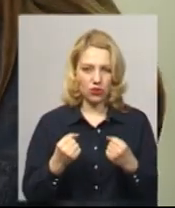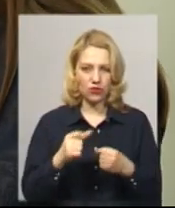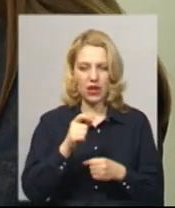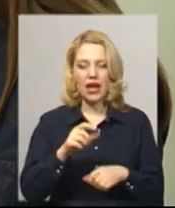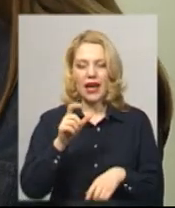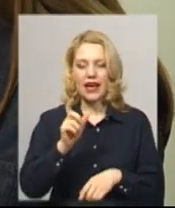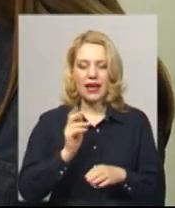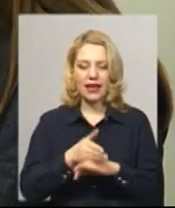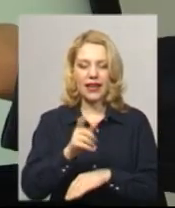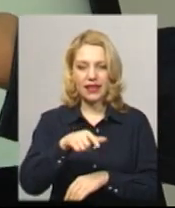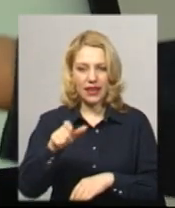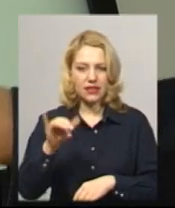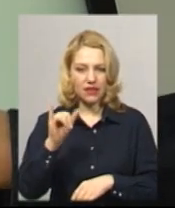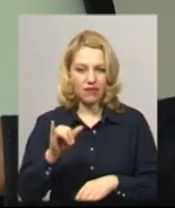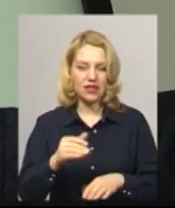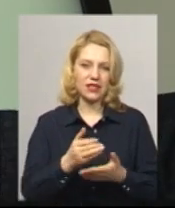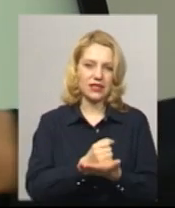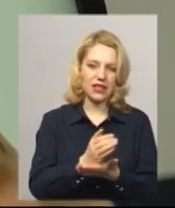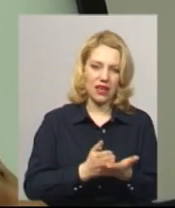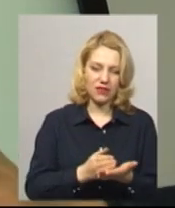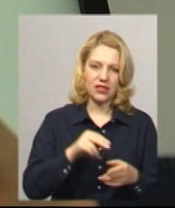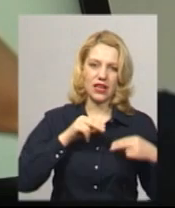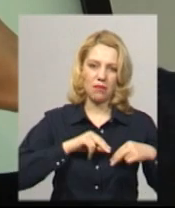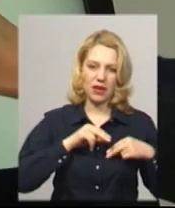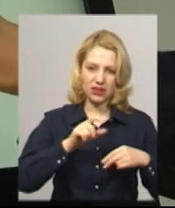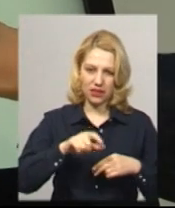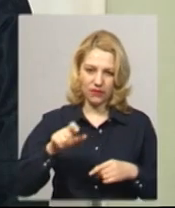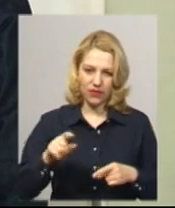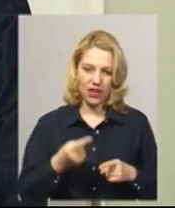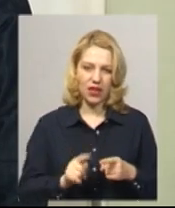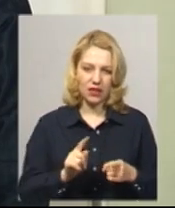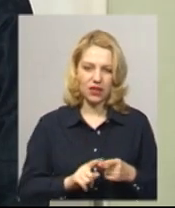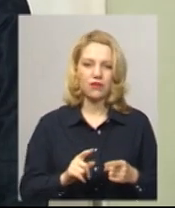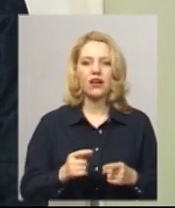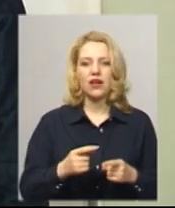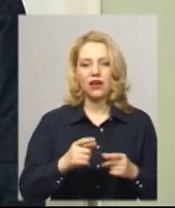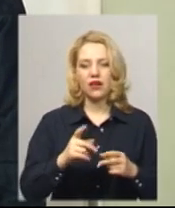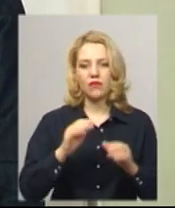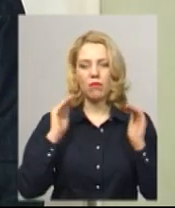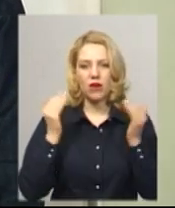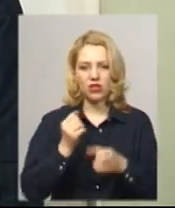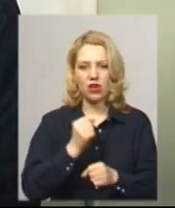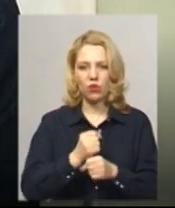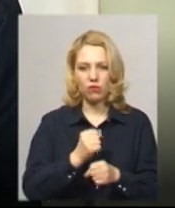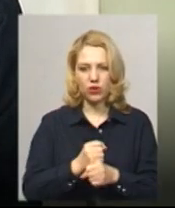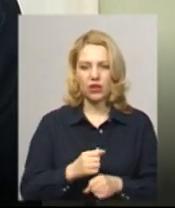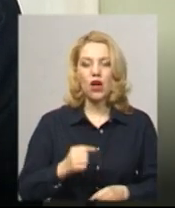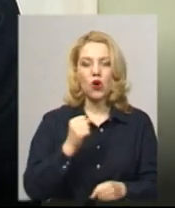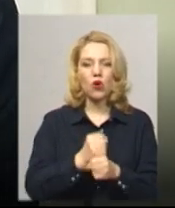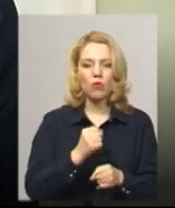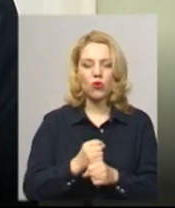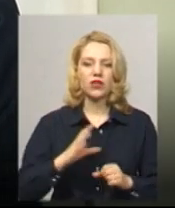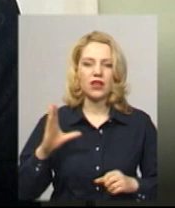дистанційному режимі, каже начальник управління клієнтського сервісу «Хмельницьк Газ» Юлія Стрілець. Робота всіх центрів обслуговування